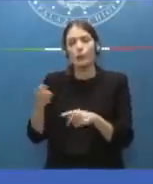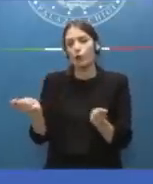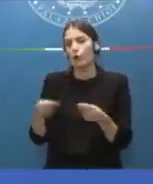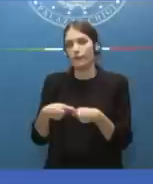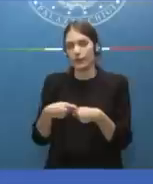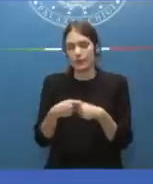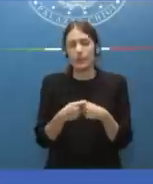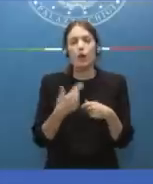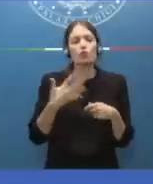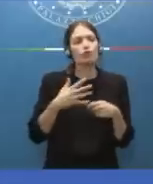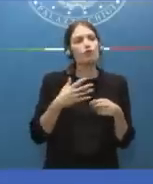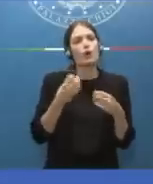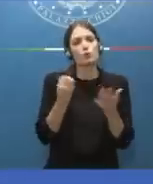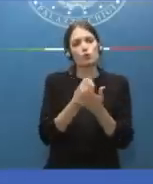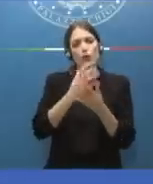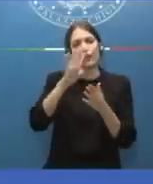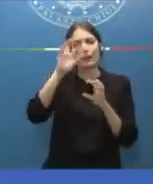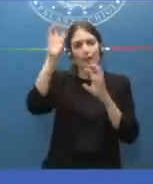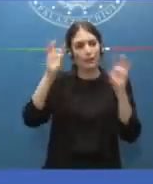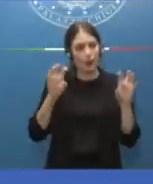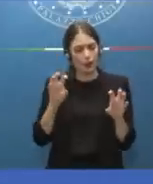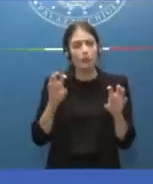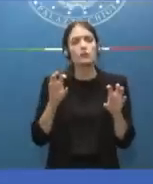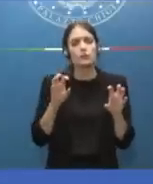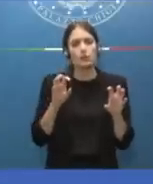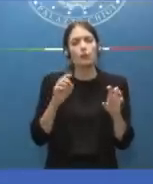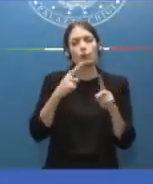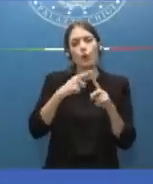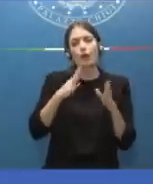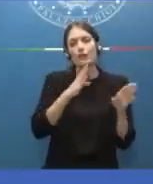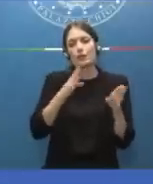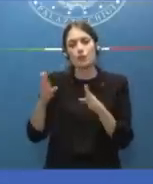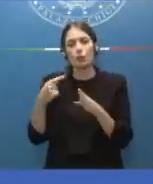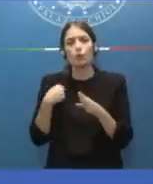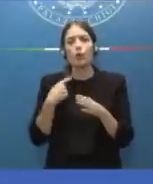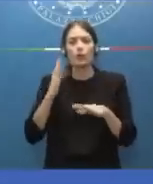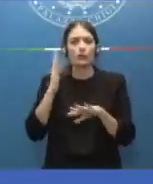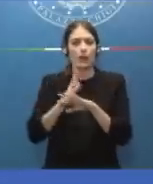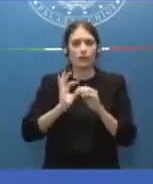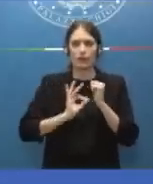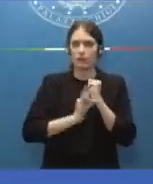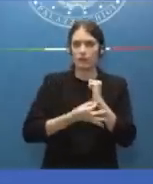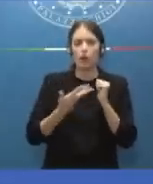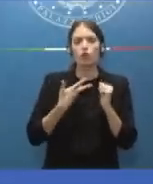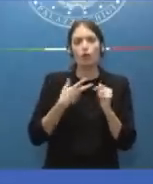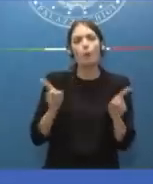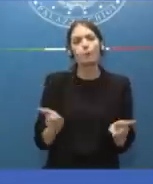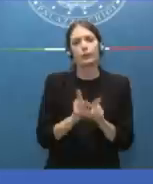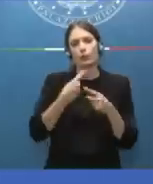settori dove anche il nostro ordinamento prevede quadri interventi normativi così specifici, confidiamo che